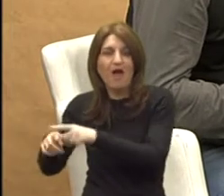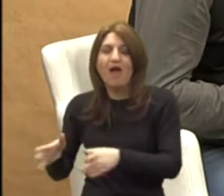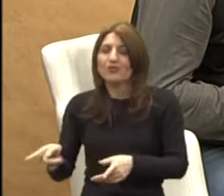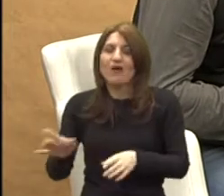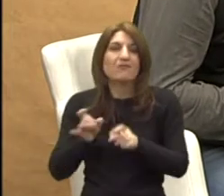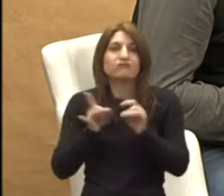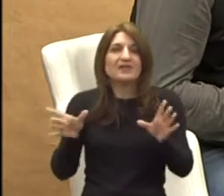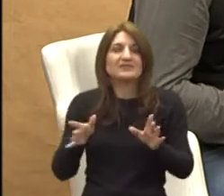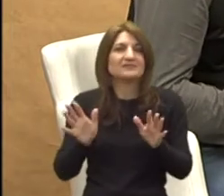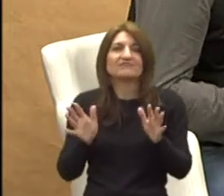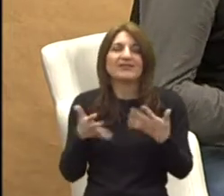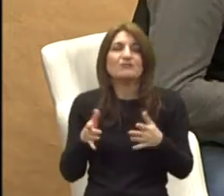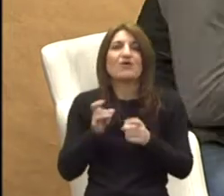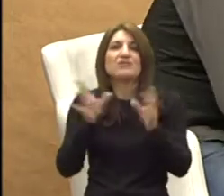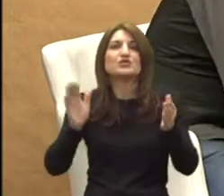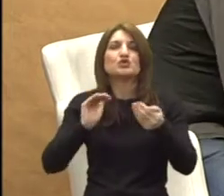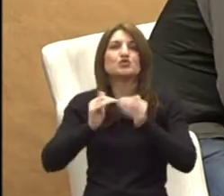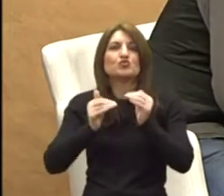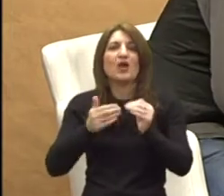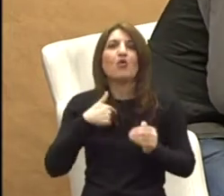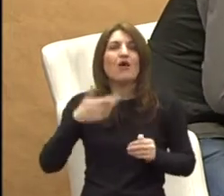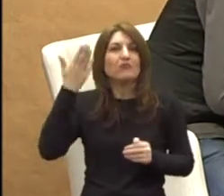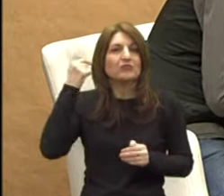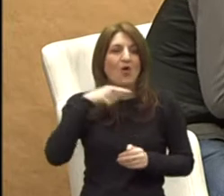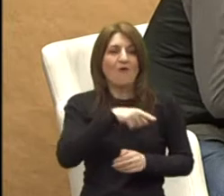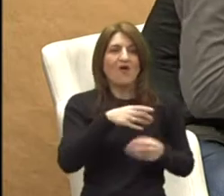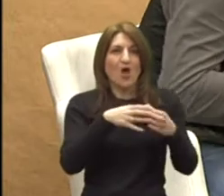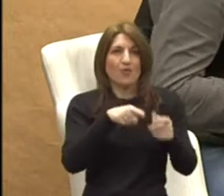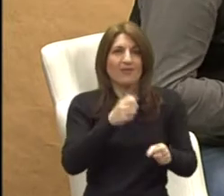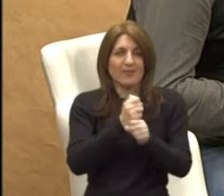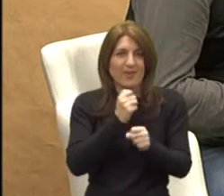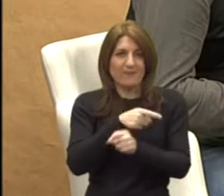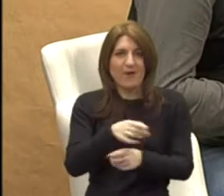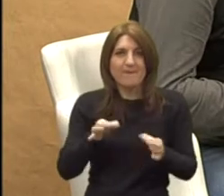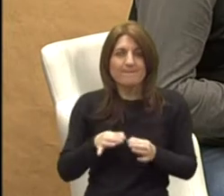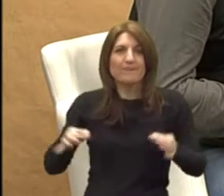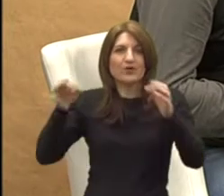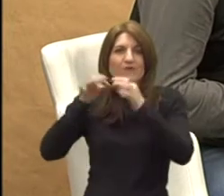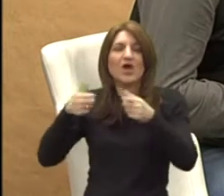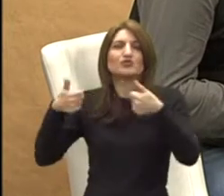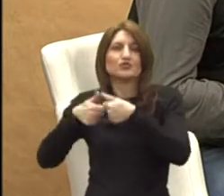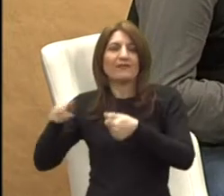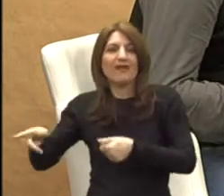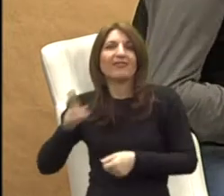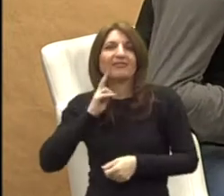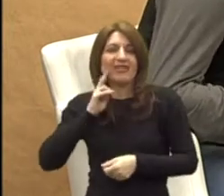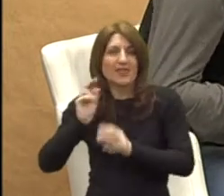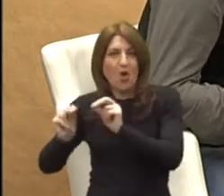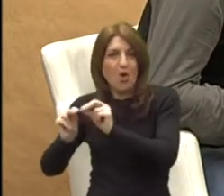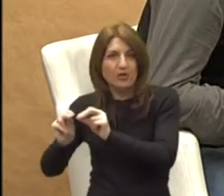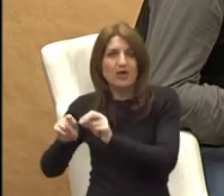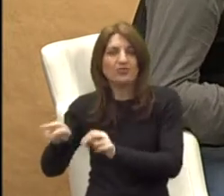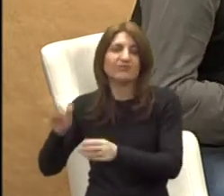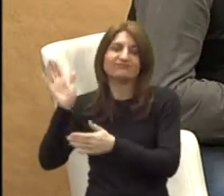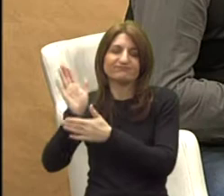Osobnih asistenata. Nas koji smo bili u tom timu za izrad ovog projekta sa odgajateljima od kojih u stvari sve